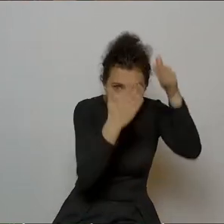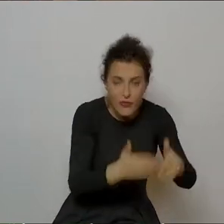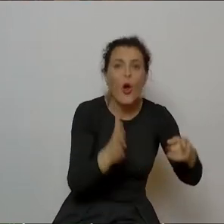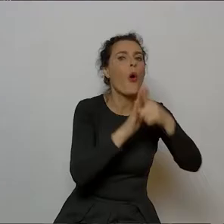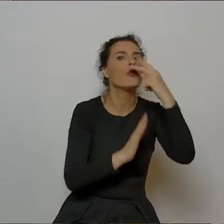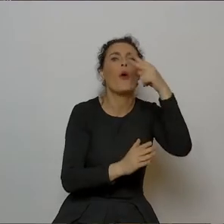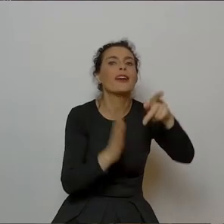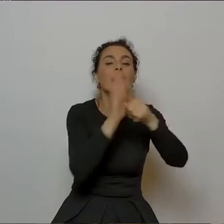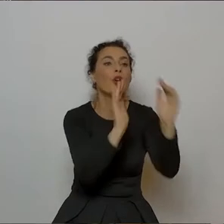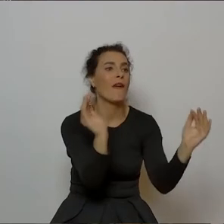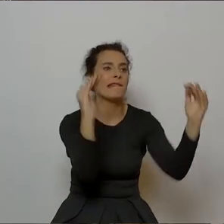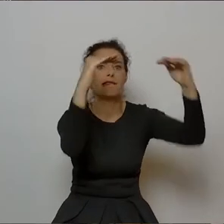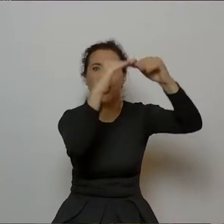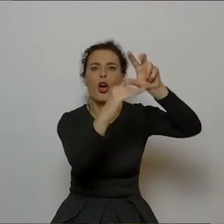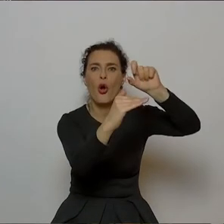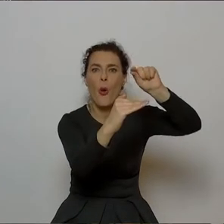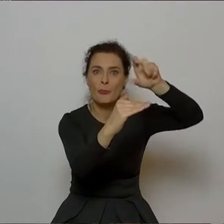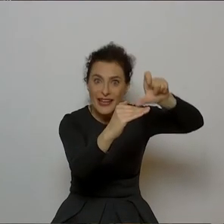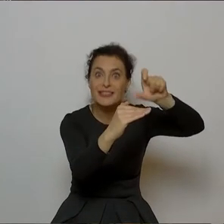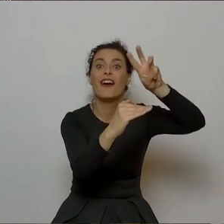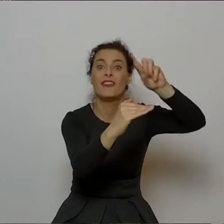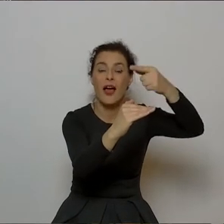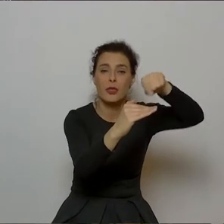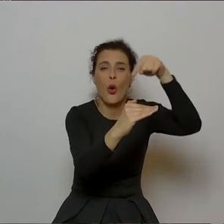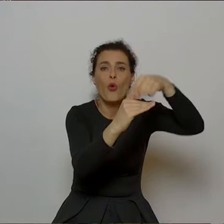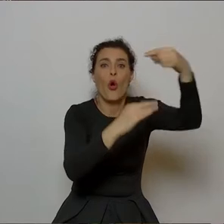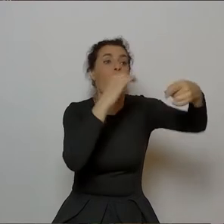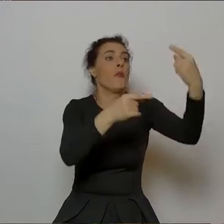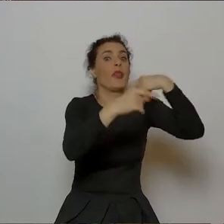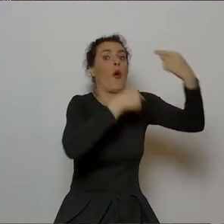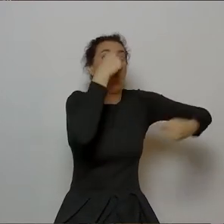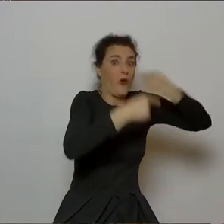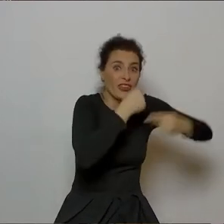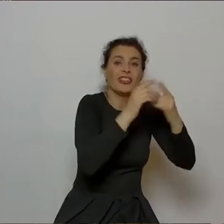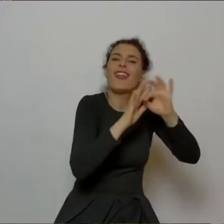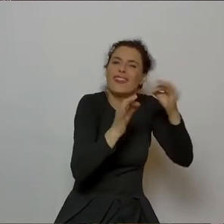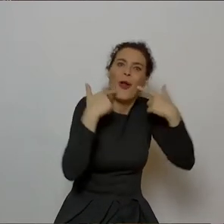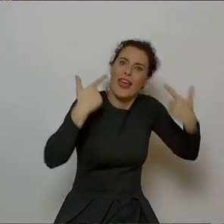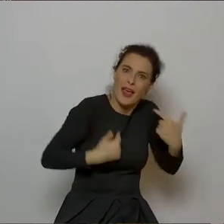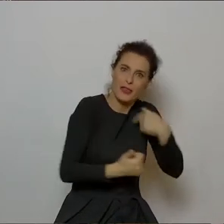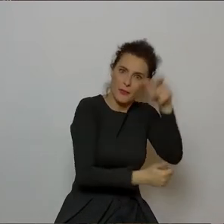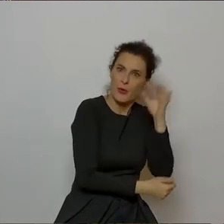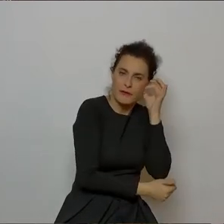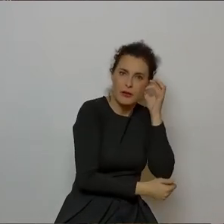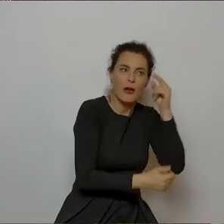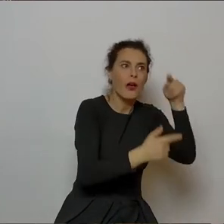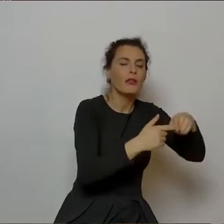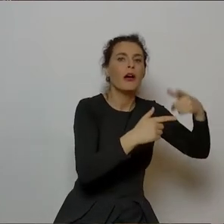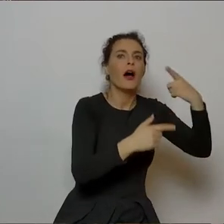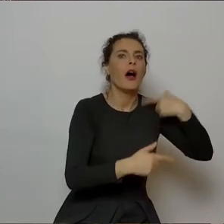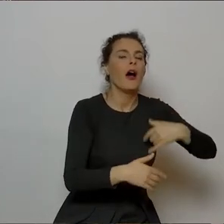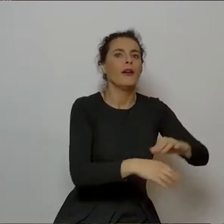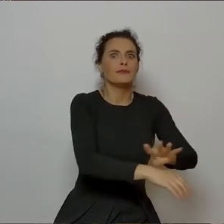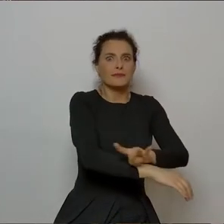kopiec Wandy i opowiedzieli tę legendę. I tak się strasznie wzruszył, że wtedy już postanowił uczcić ją. I to